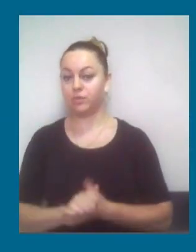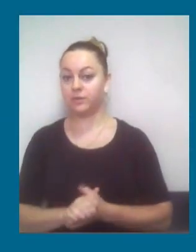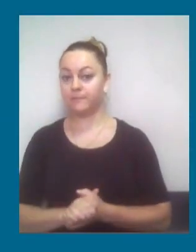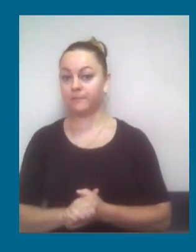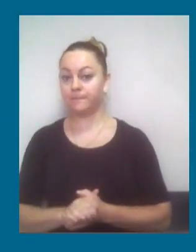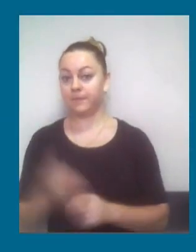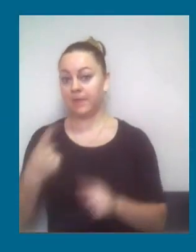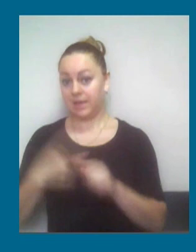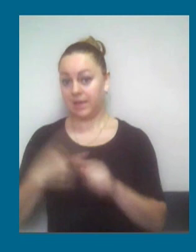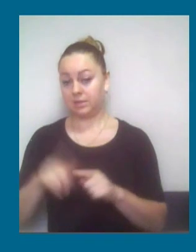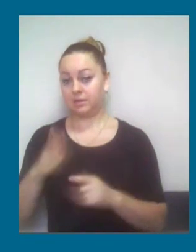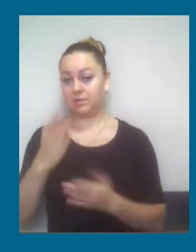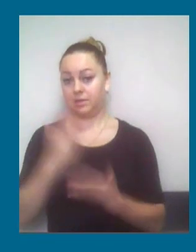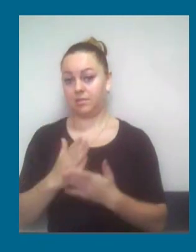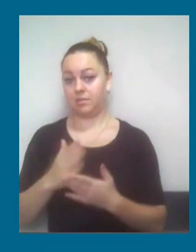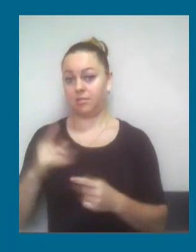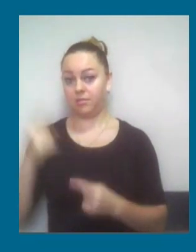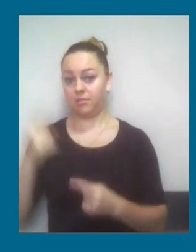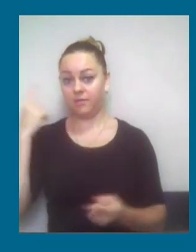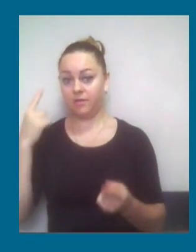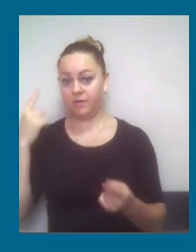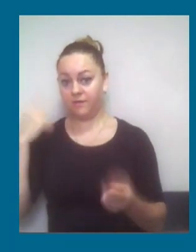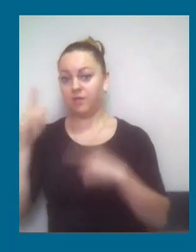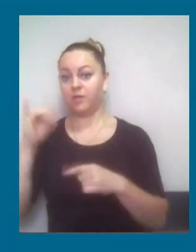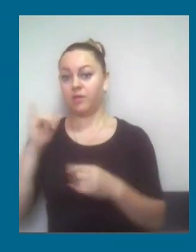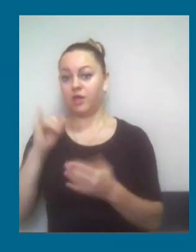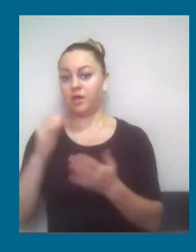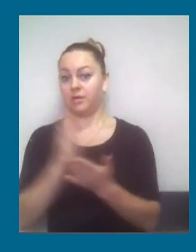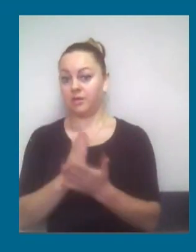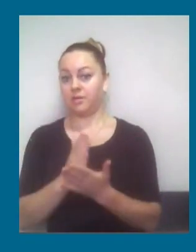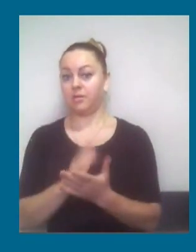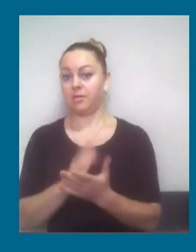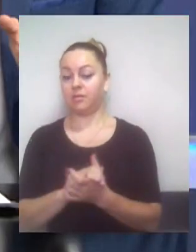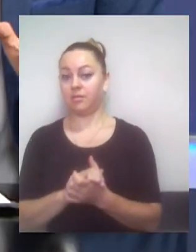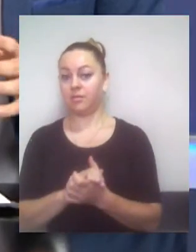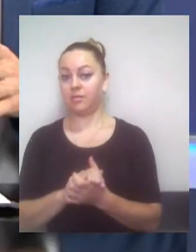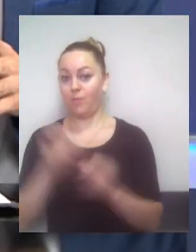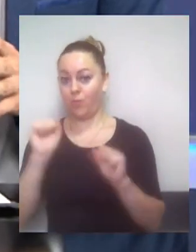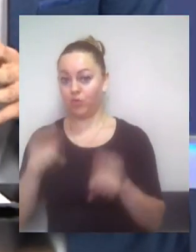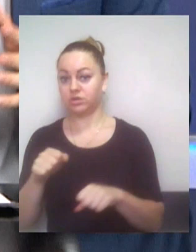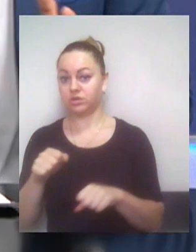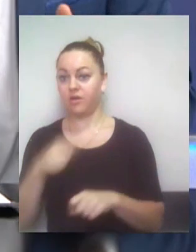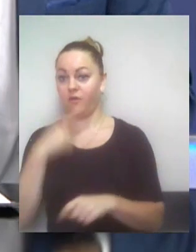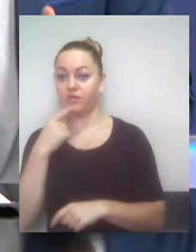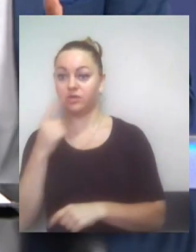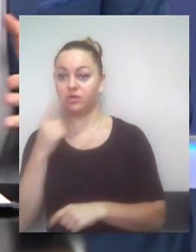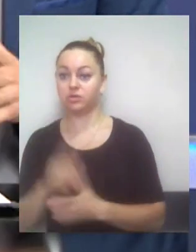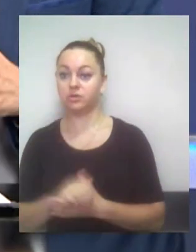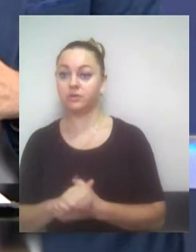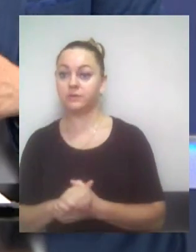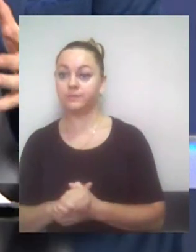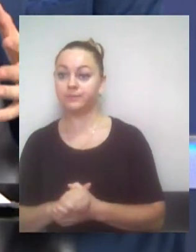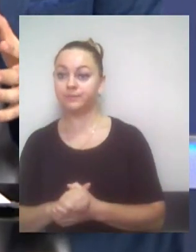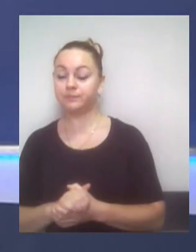надубаними, ці обставини зафіксовані, і ці обставини можна вважати доходами. Але давайте зазначимо для об